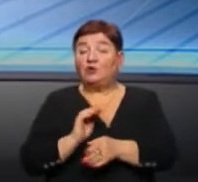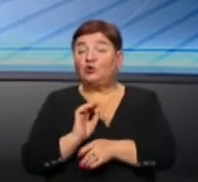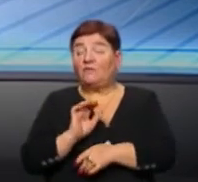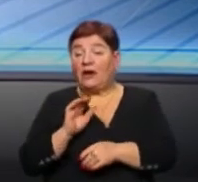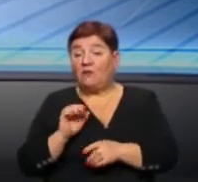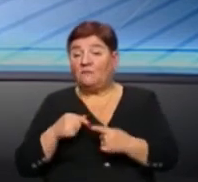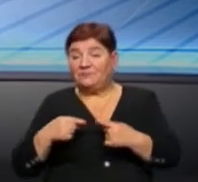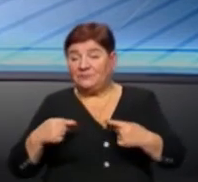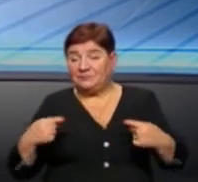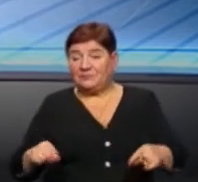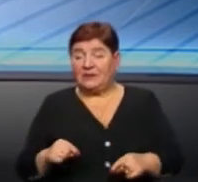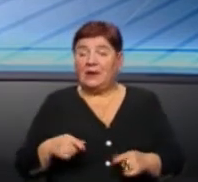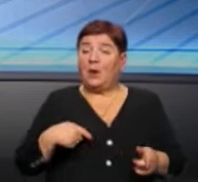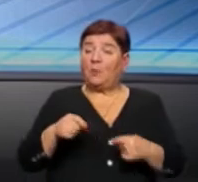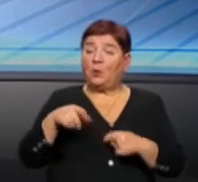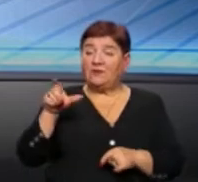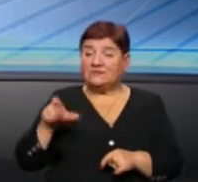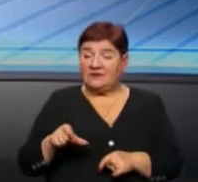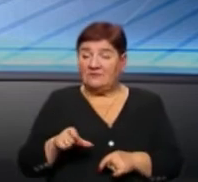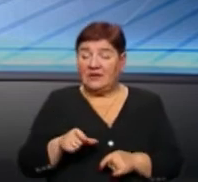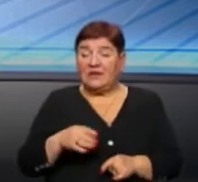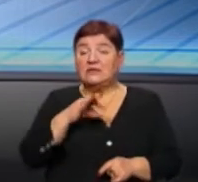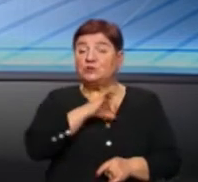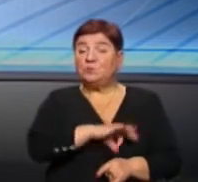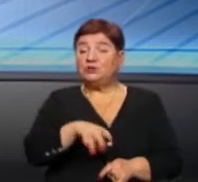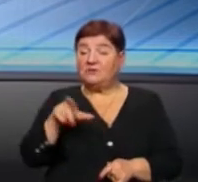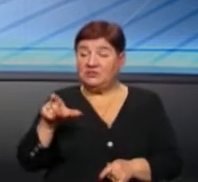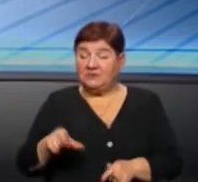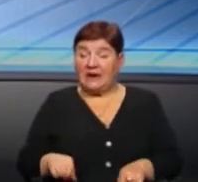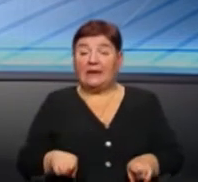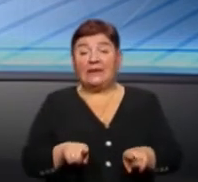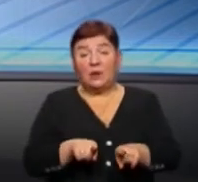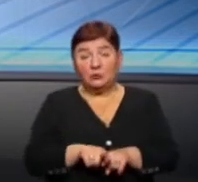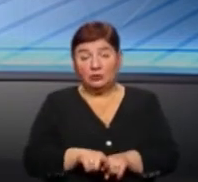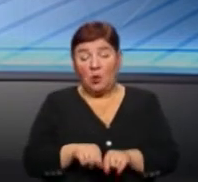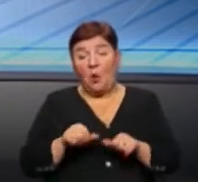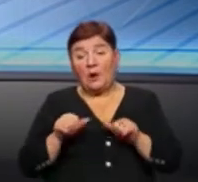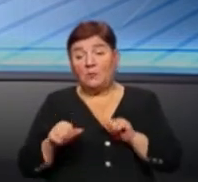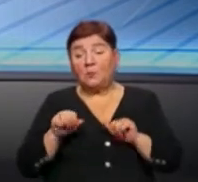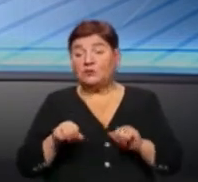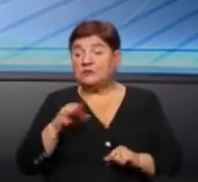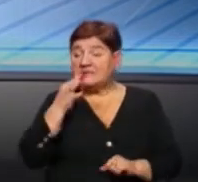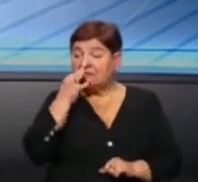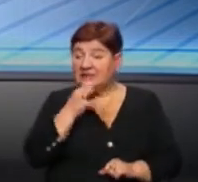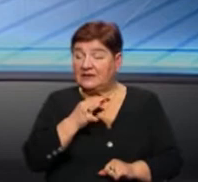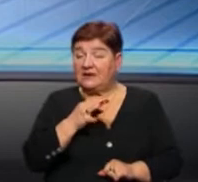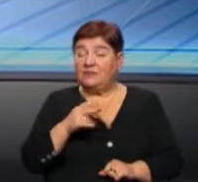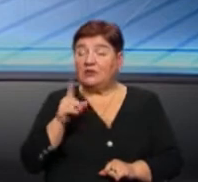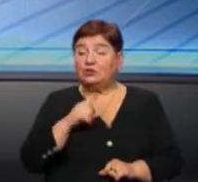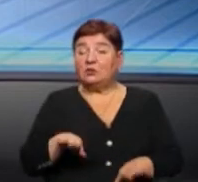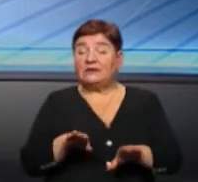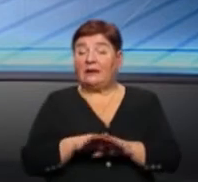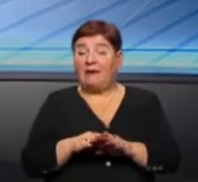та продавців, а також безпосередньо споживачів. І також окремо можна зазначити, що таке